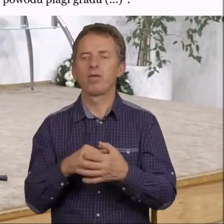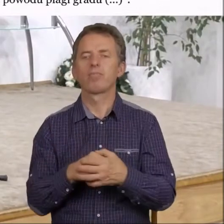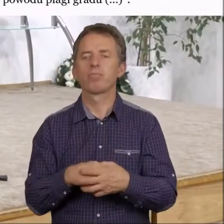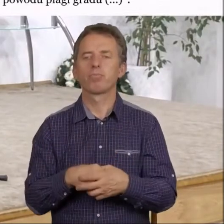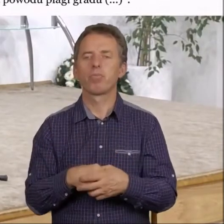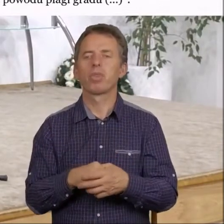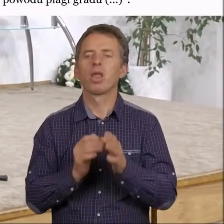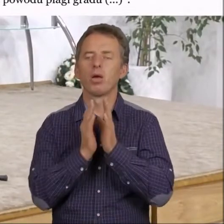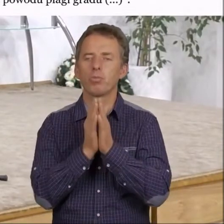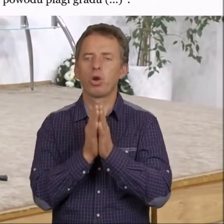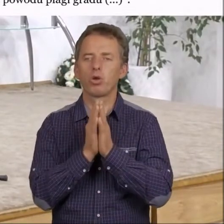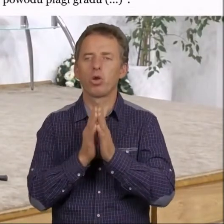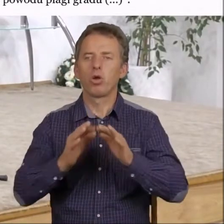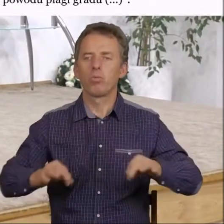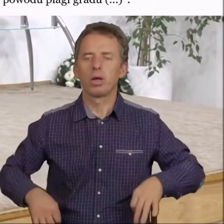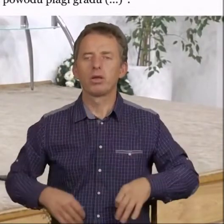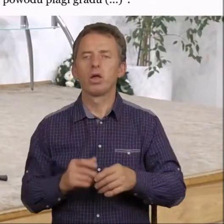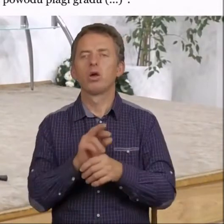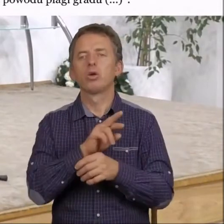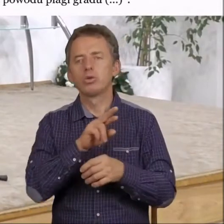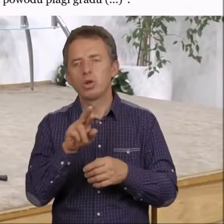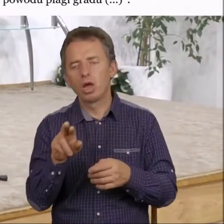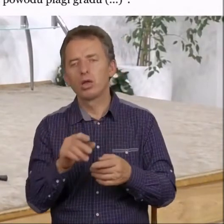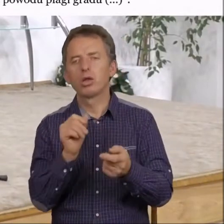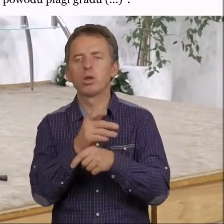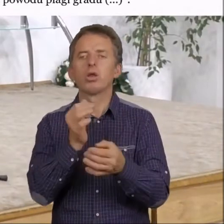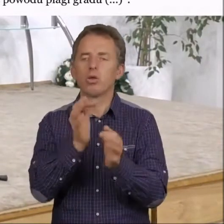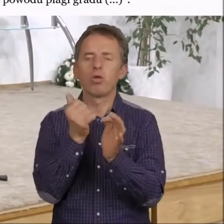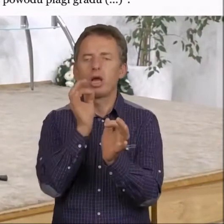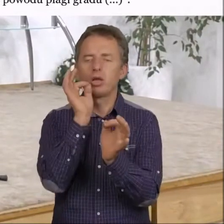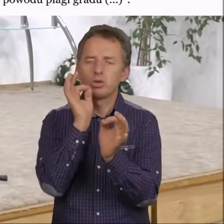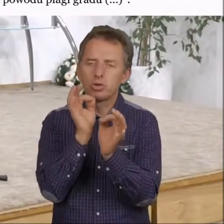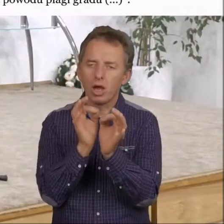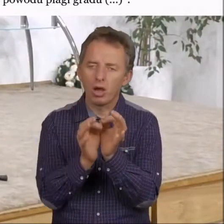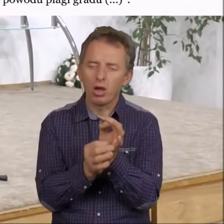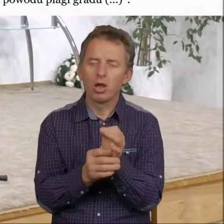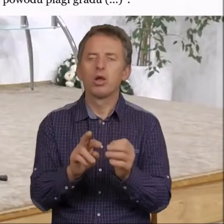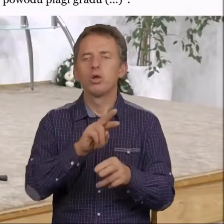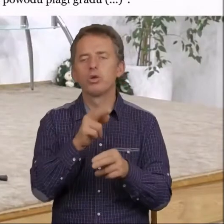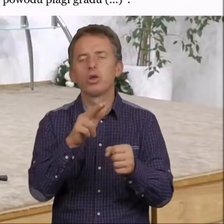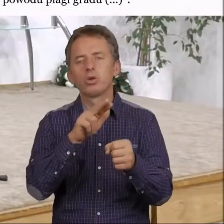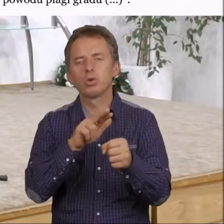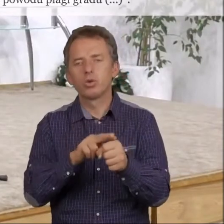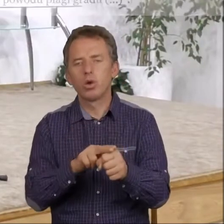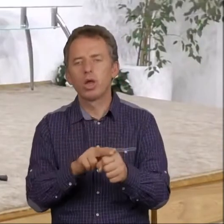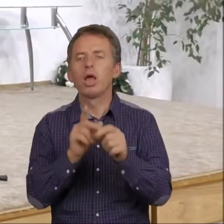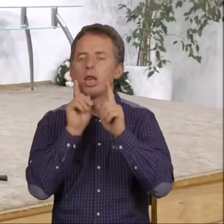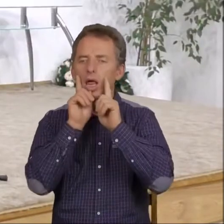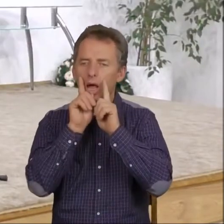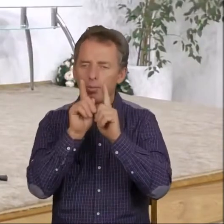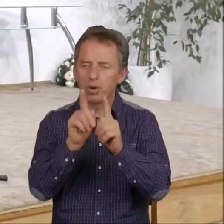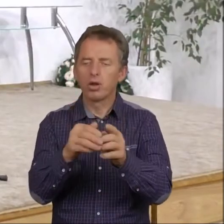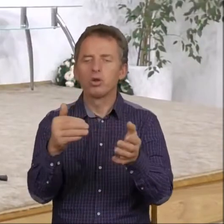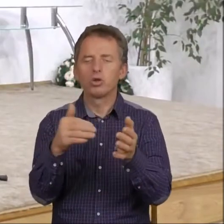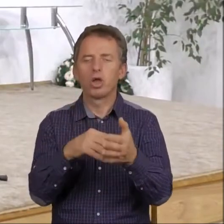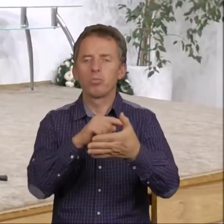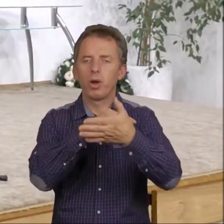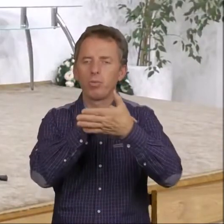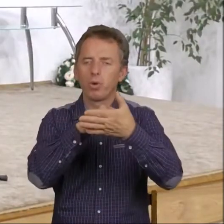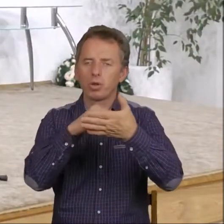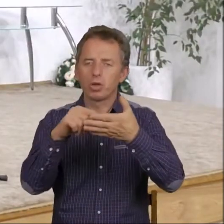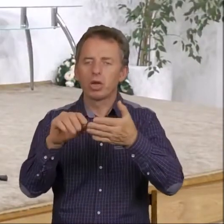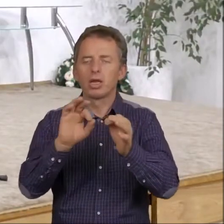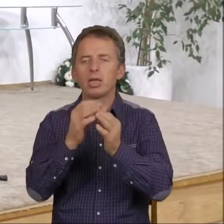Proszę Państwa, rzecz, która... No to taki szczegół, ale rzecz, którą naprawdę trzeba podkreślić, kiedy